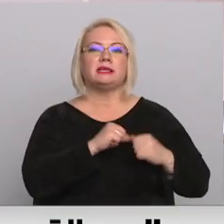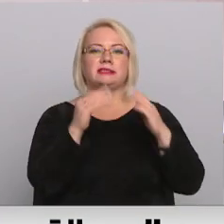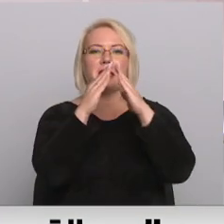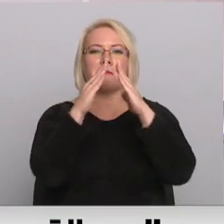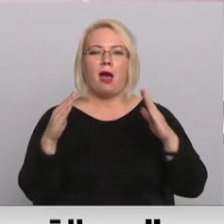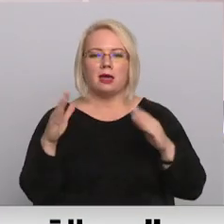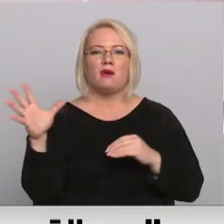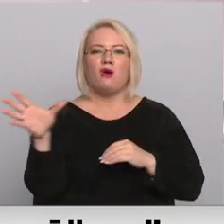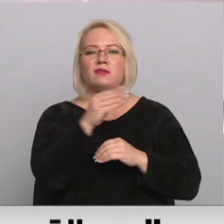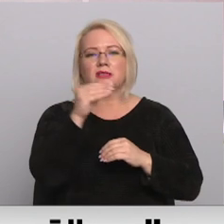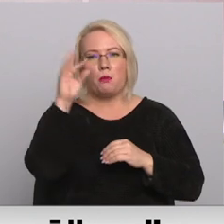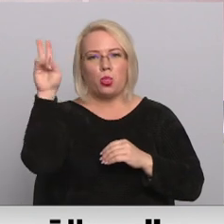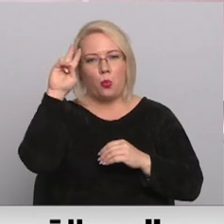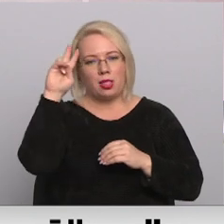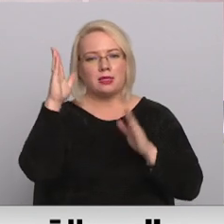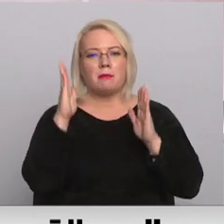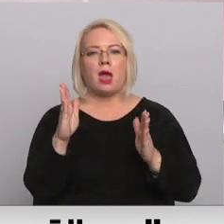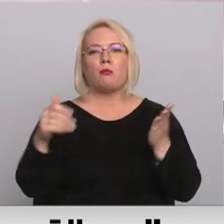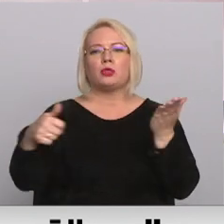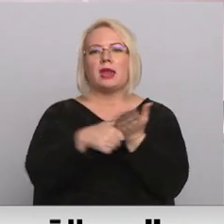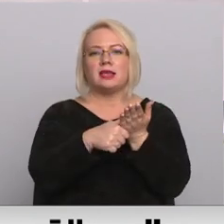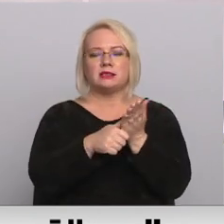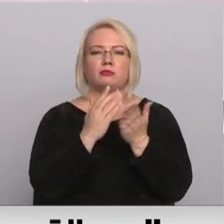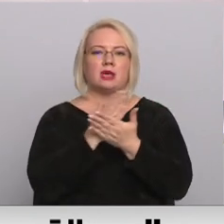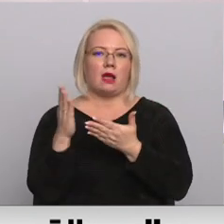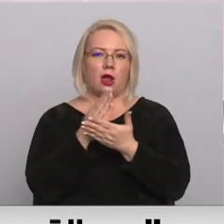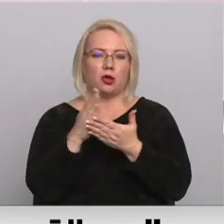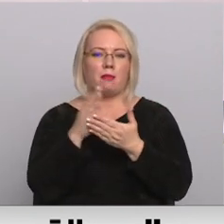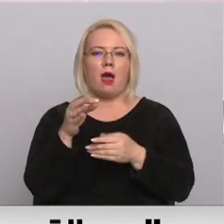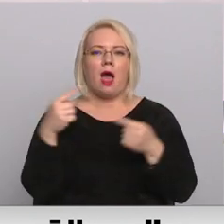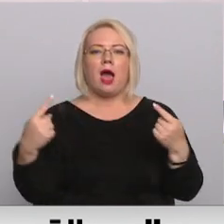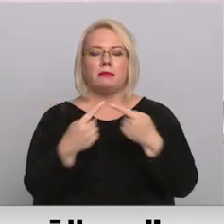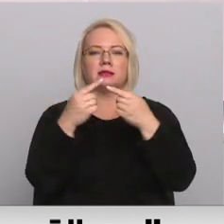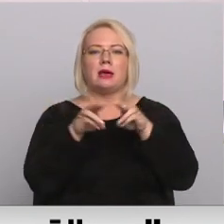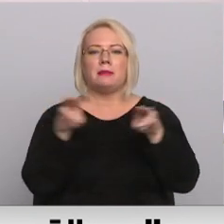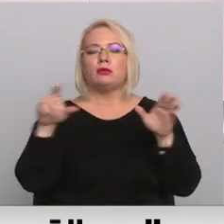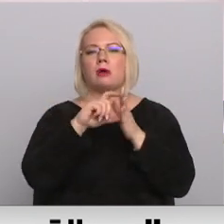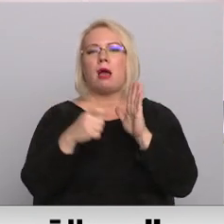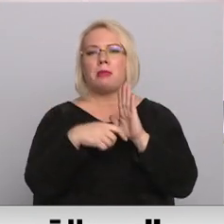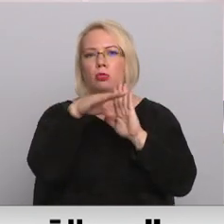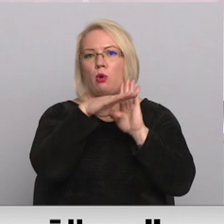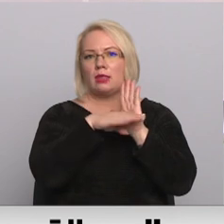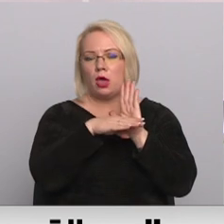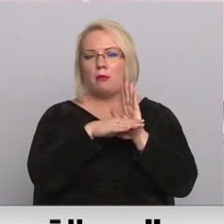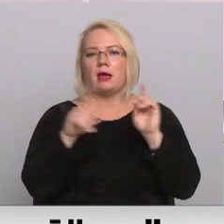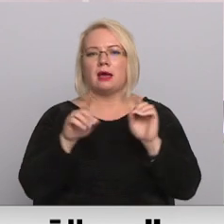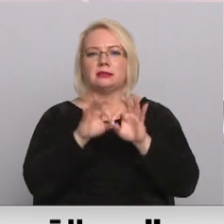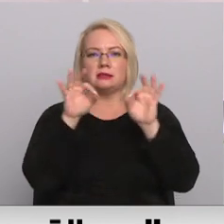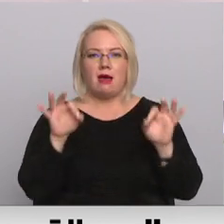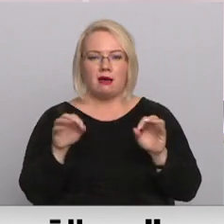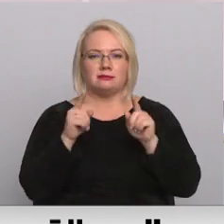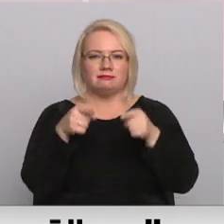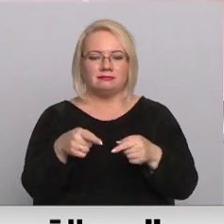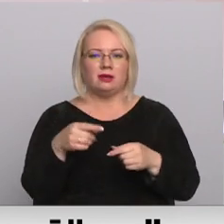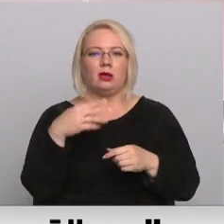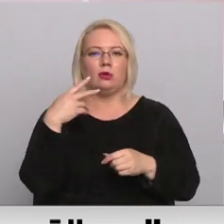decentralizētajām toletēm jābūt reģistrētām un sakārtotām atbilstīgi ministru kabinetu noteikumiem, kas stājās spēkā jau pirms